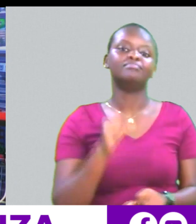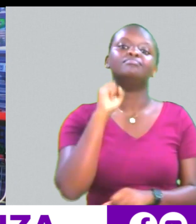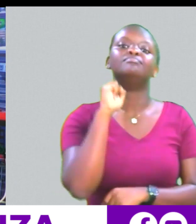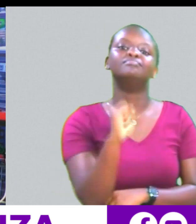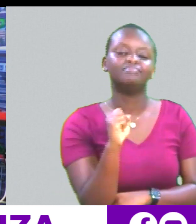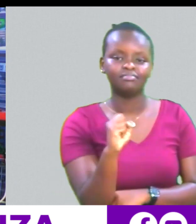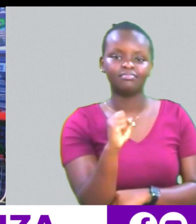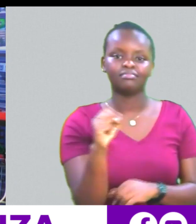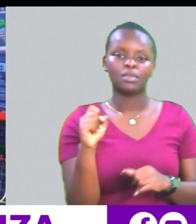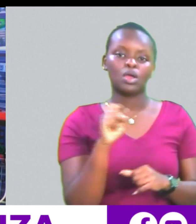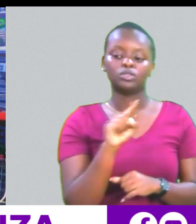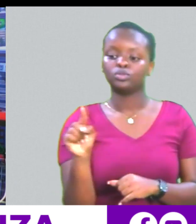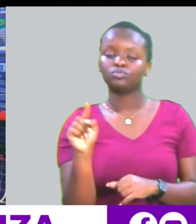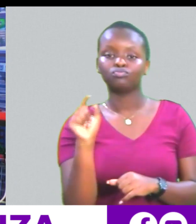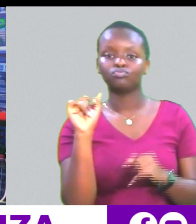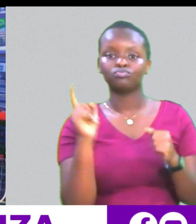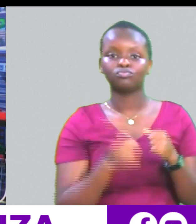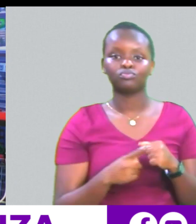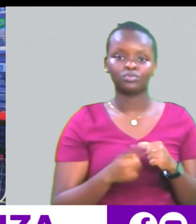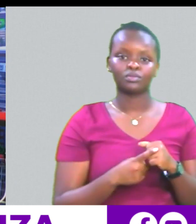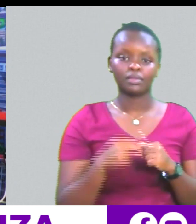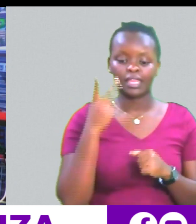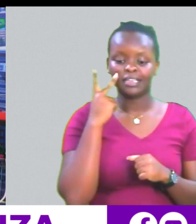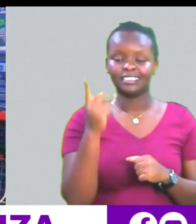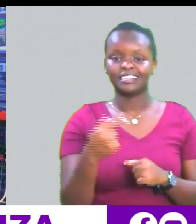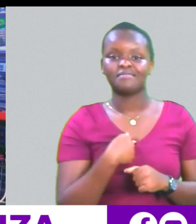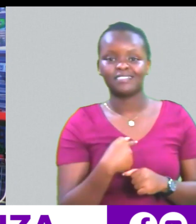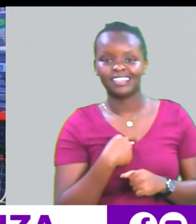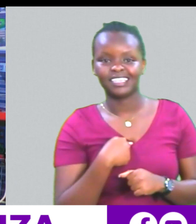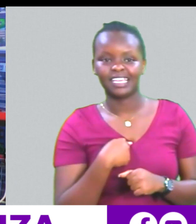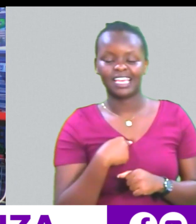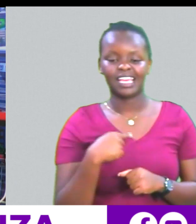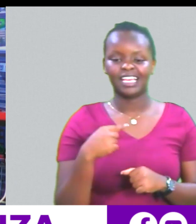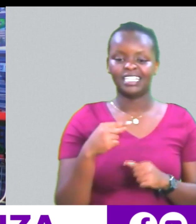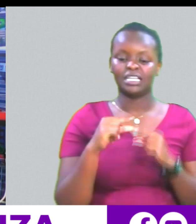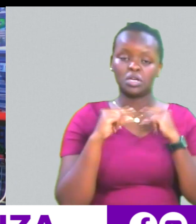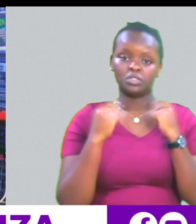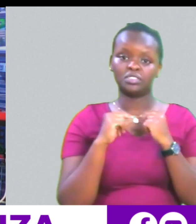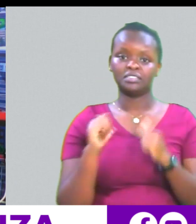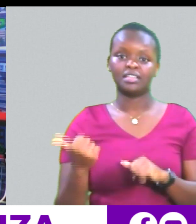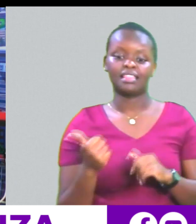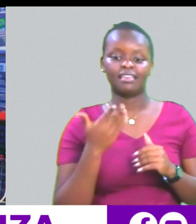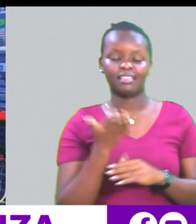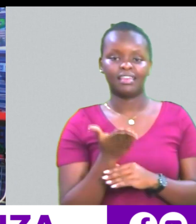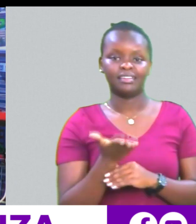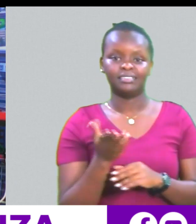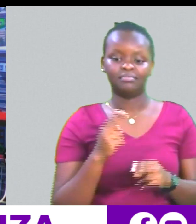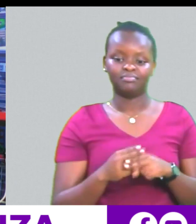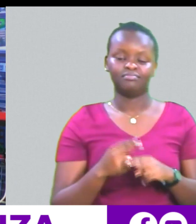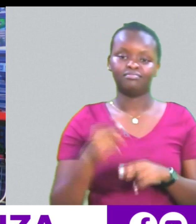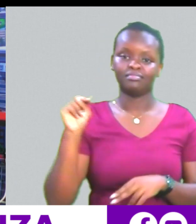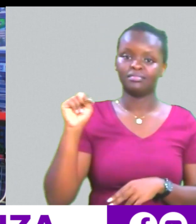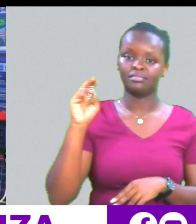to six Of course, mkini wana mnajua My co-host ako around I go by the name duko Am co-host?